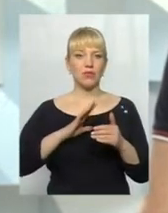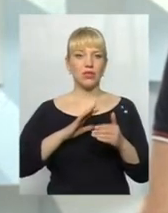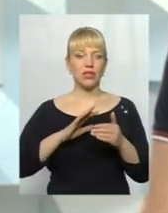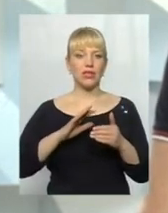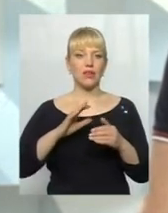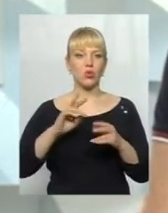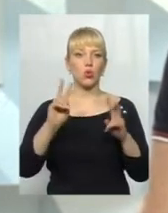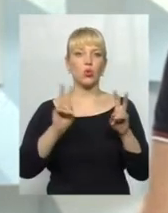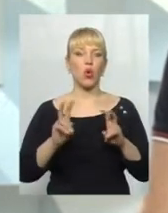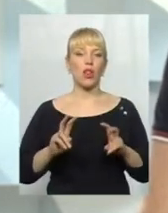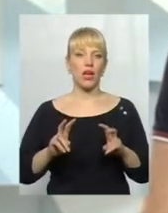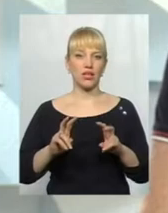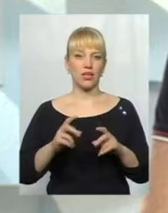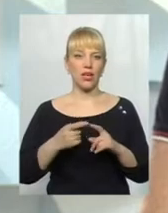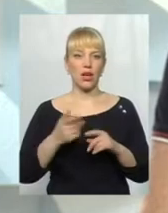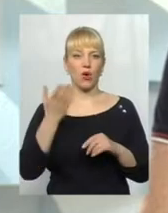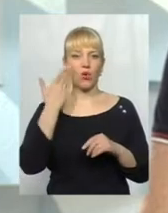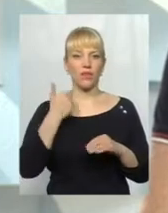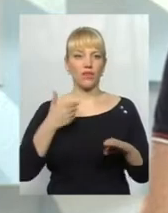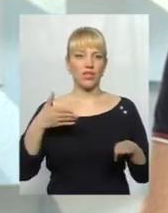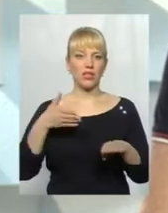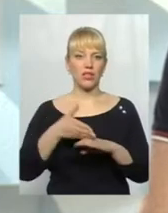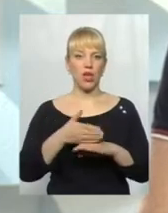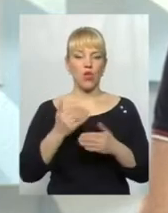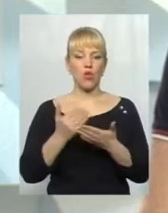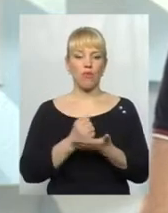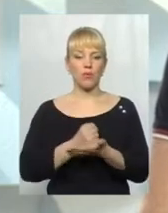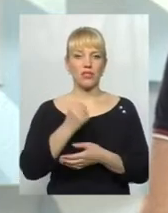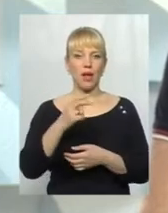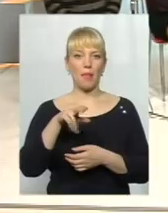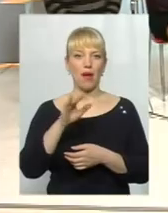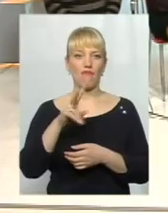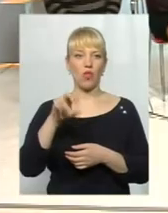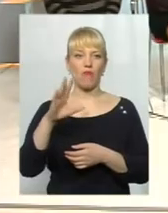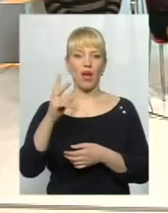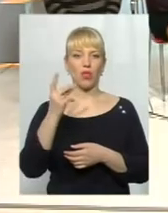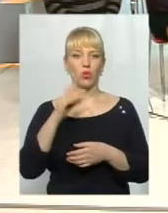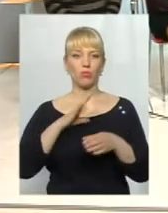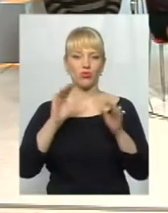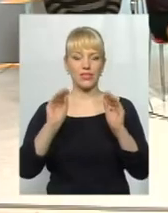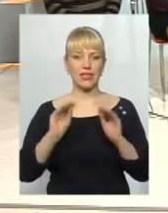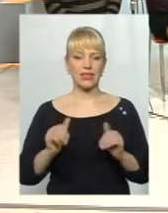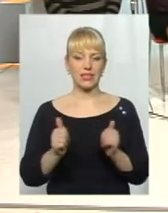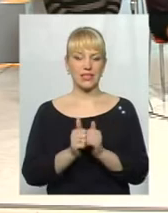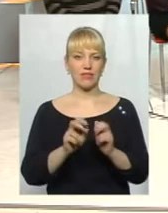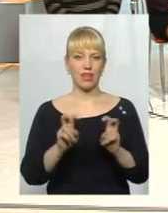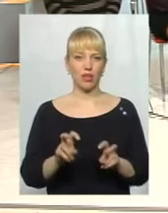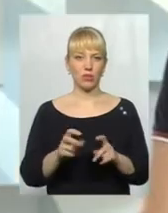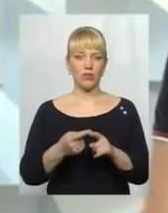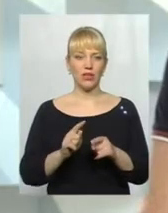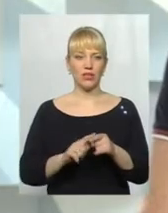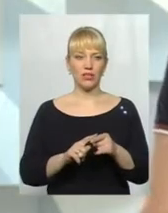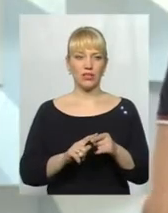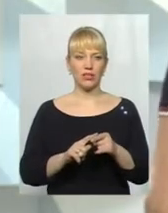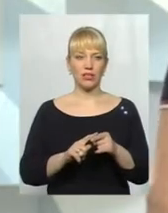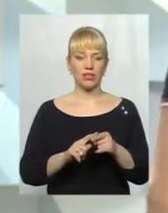відвідав новопризначеного керівника облпаливо. Другий був статистом, сидів рядом, і я думаю, що цього другого якраз кривця і